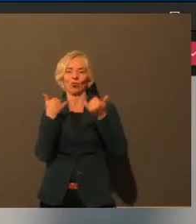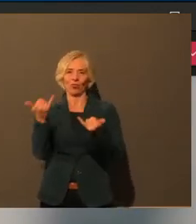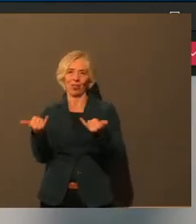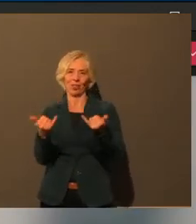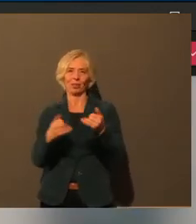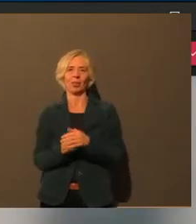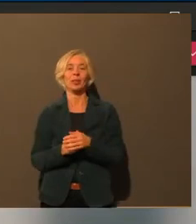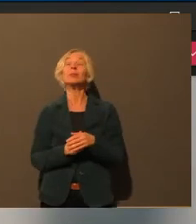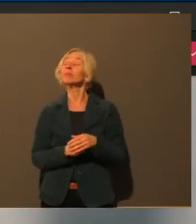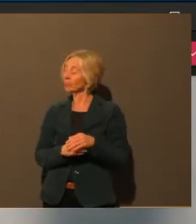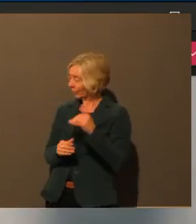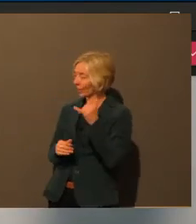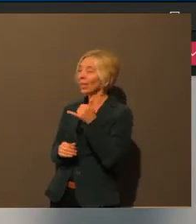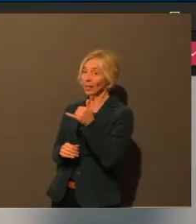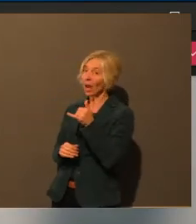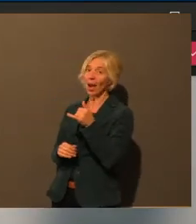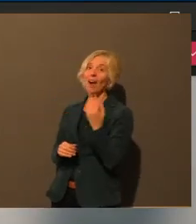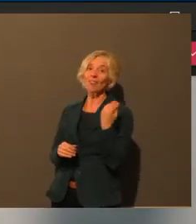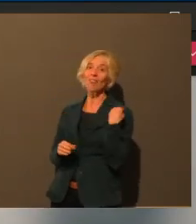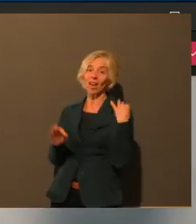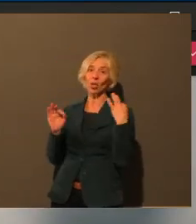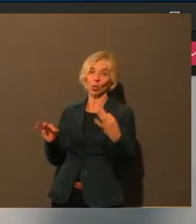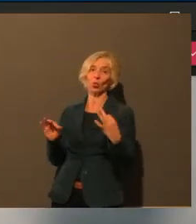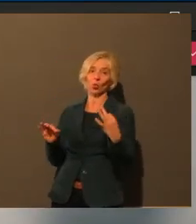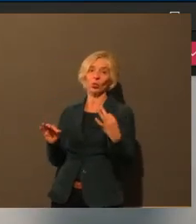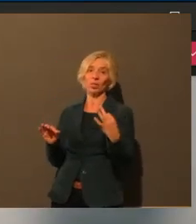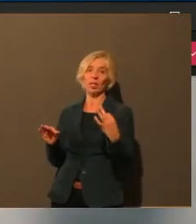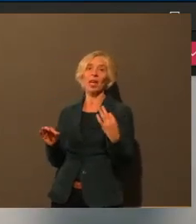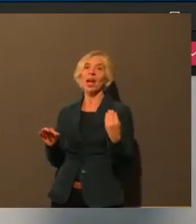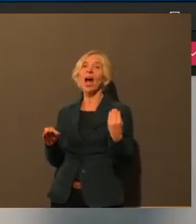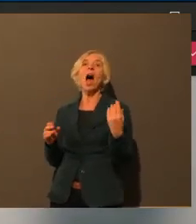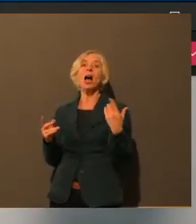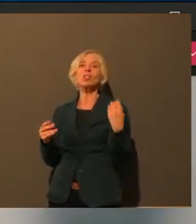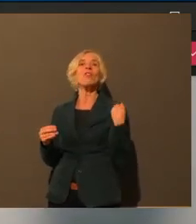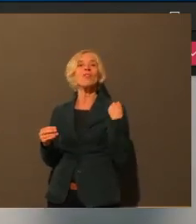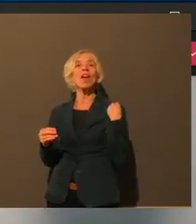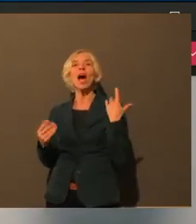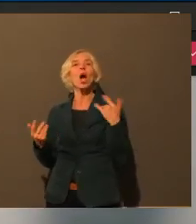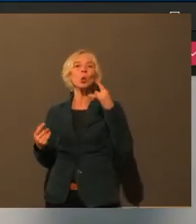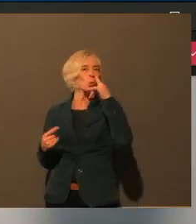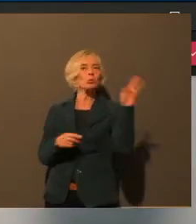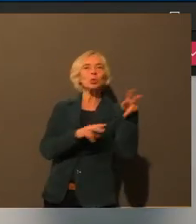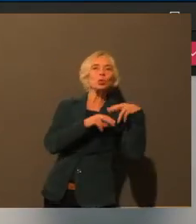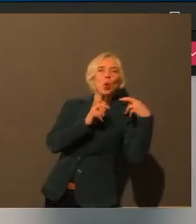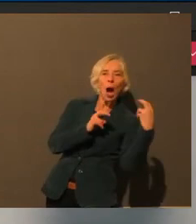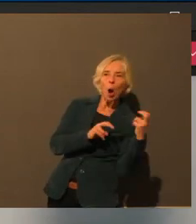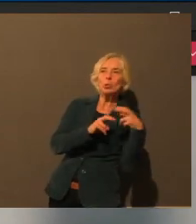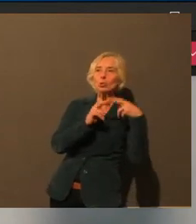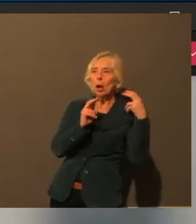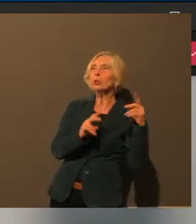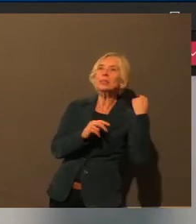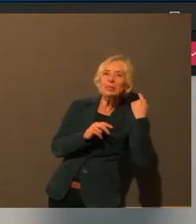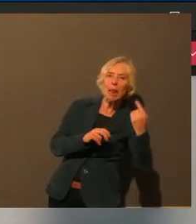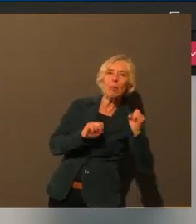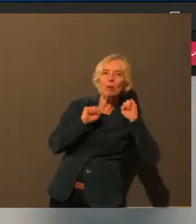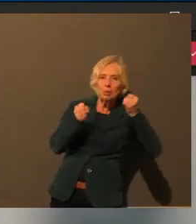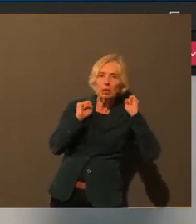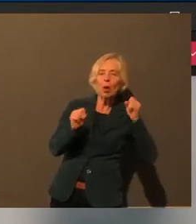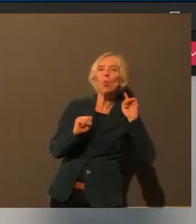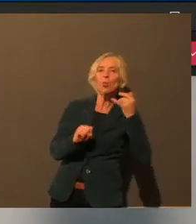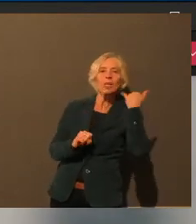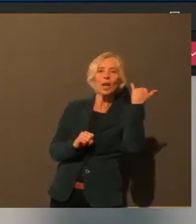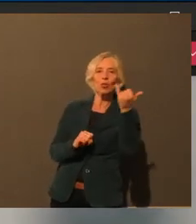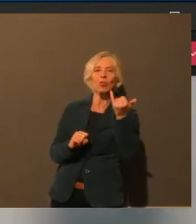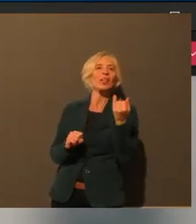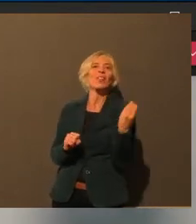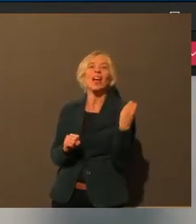Ich finde es halt schön, wenn es auch ein bisschen aktiver wäre in der Situation, auch vielleicht von der Stadt oder vom Gesundheitsamt aus. Ich